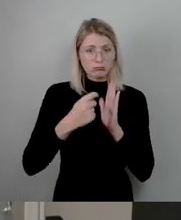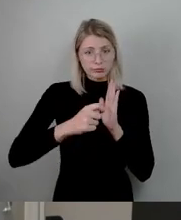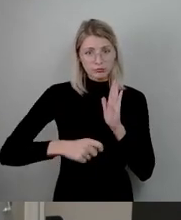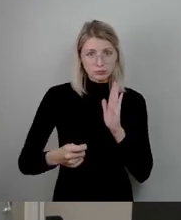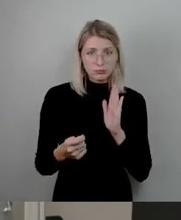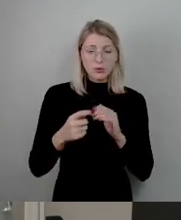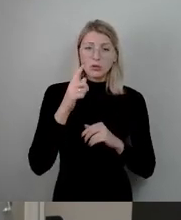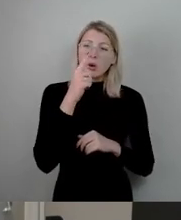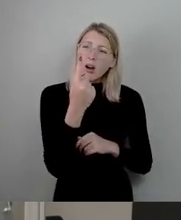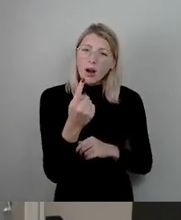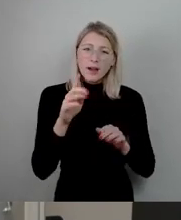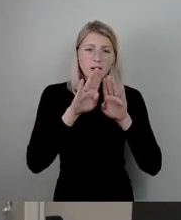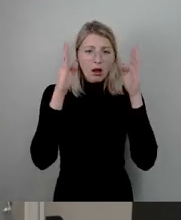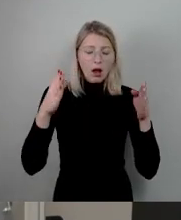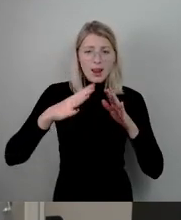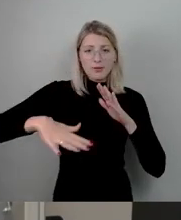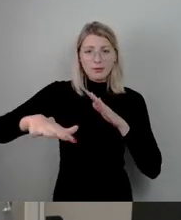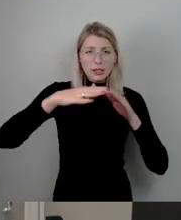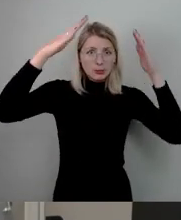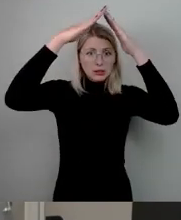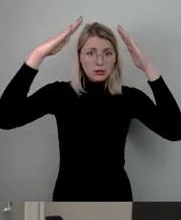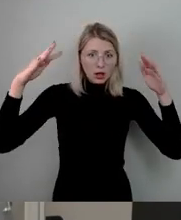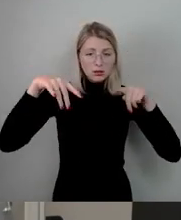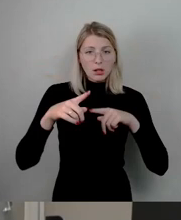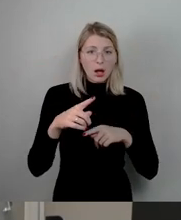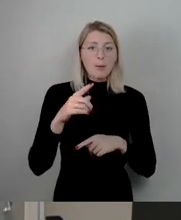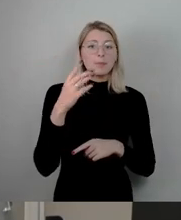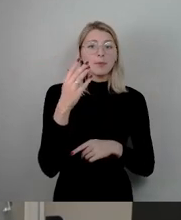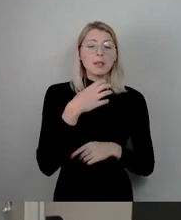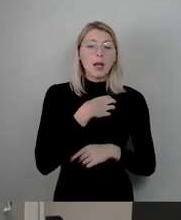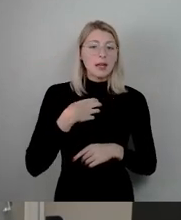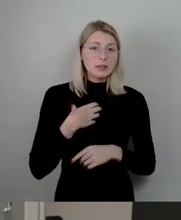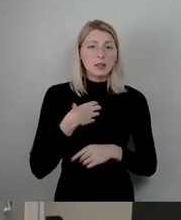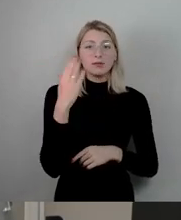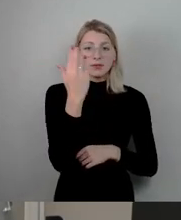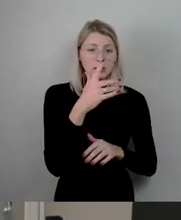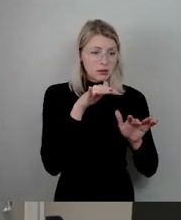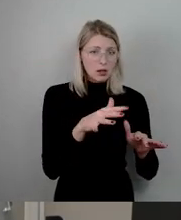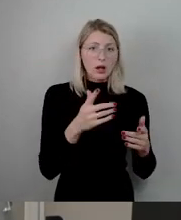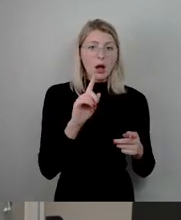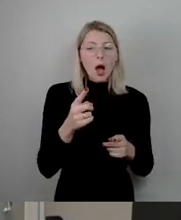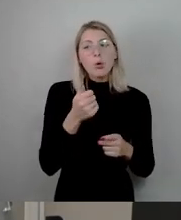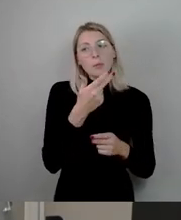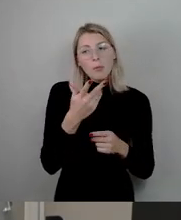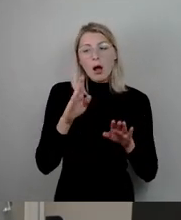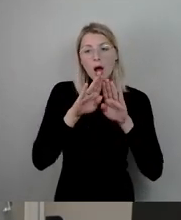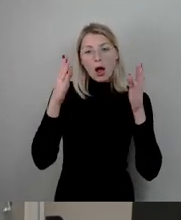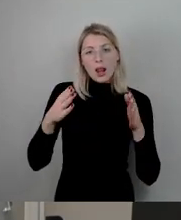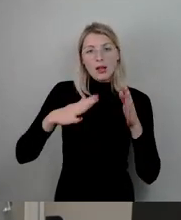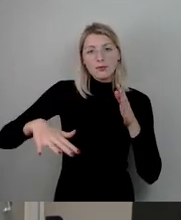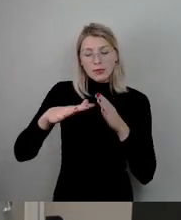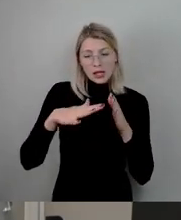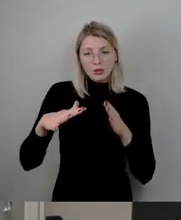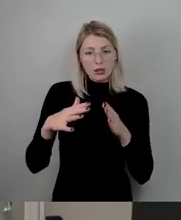Hallenfläche im Dresdner Westen und wir haben ja von überdachter Hallenfläche nicht so viel in Dresden.